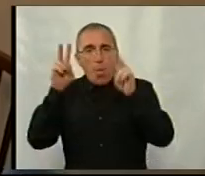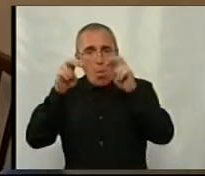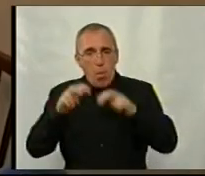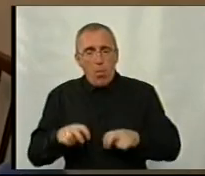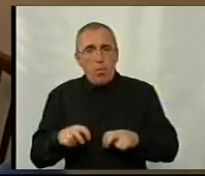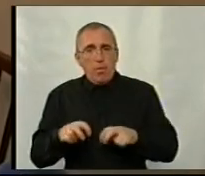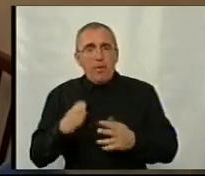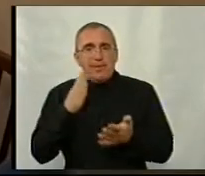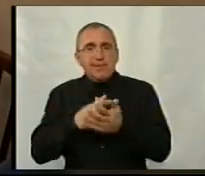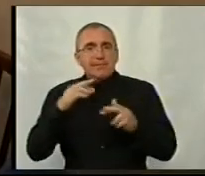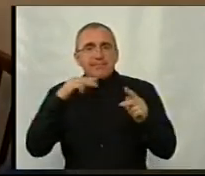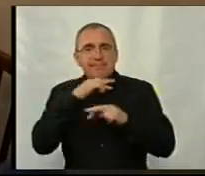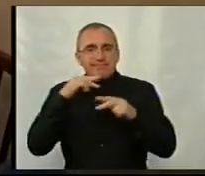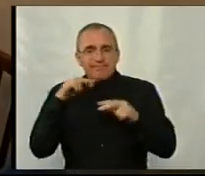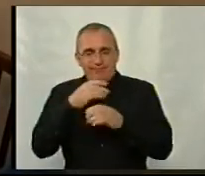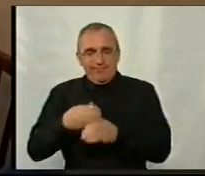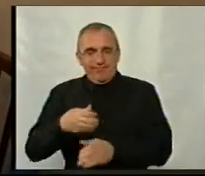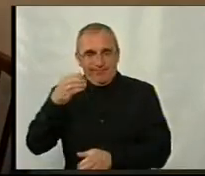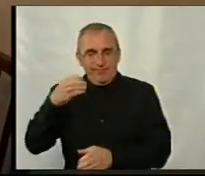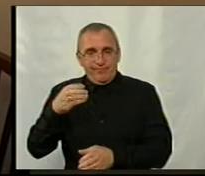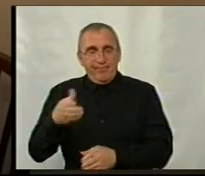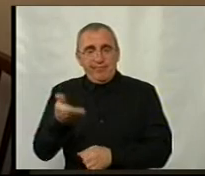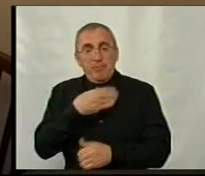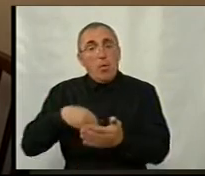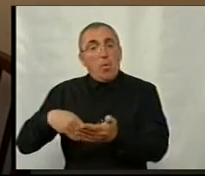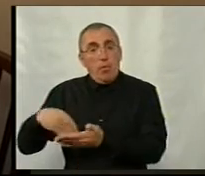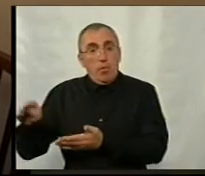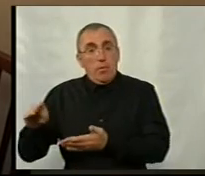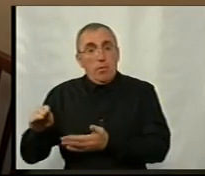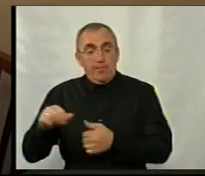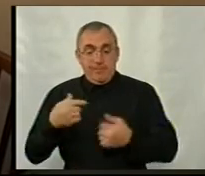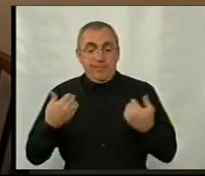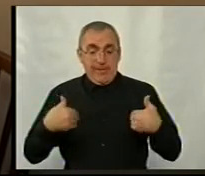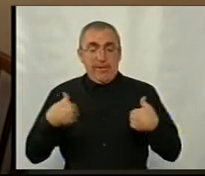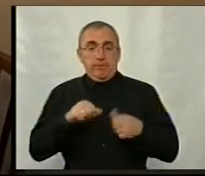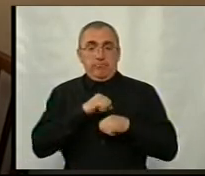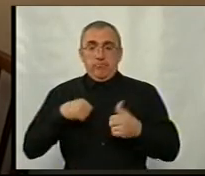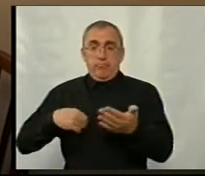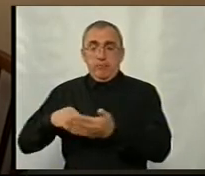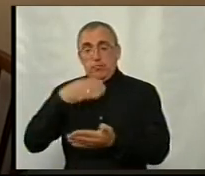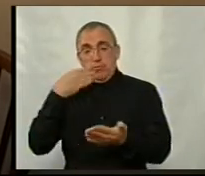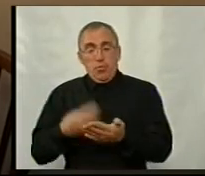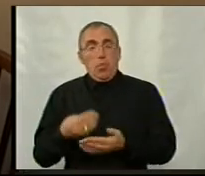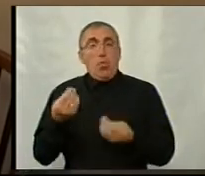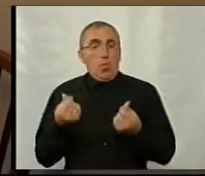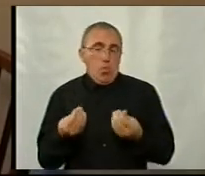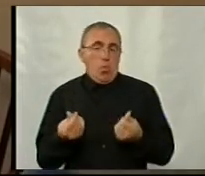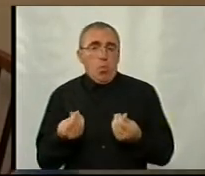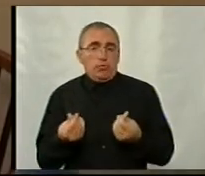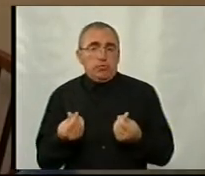дезрозчин. Дезрозчини ми купували, я власне купувала за власні кошти.